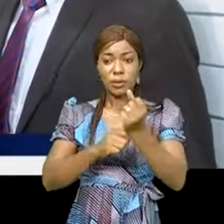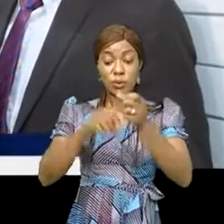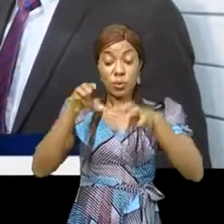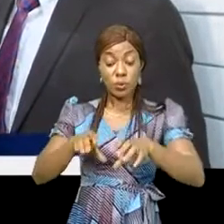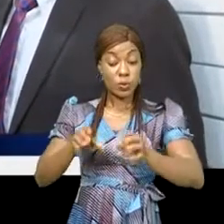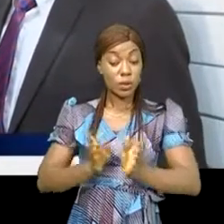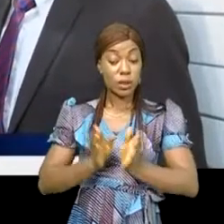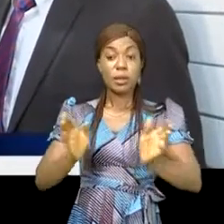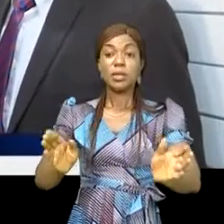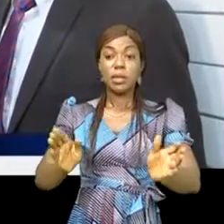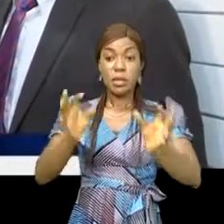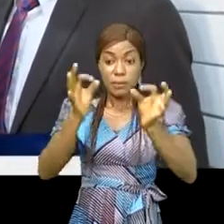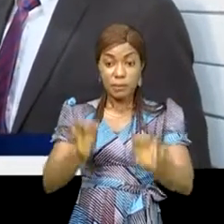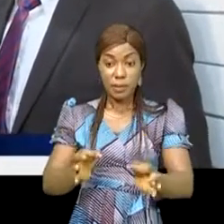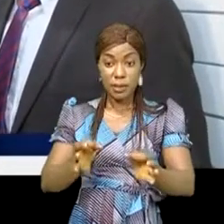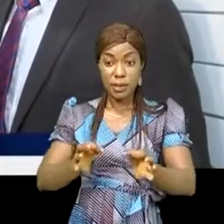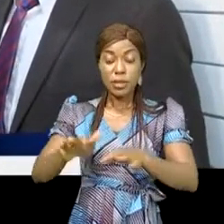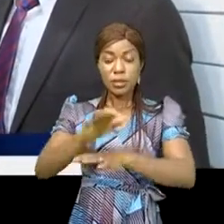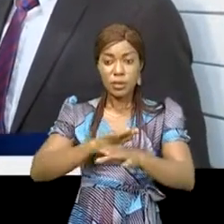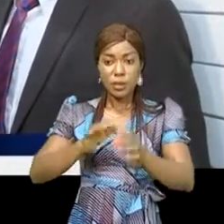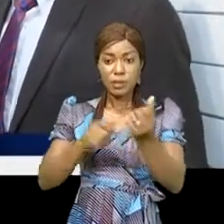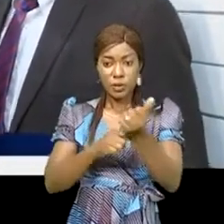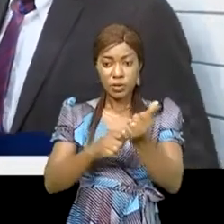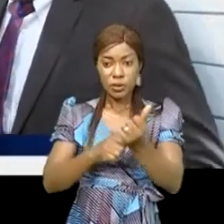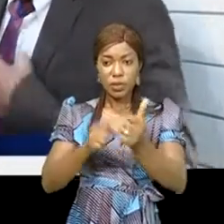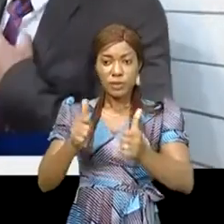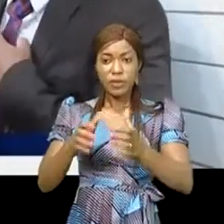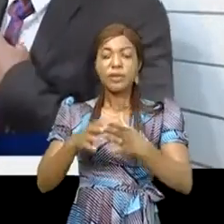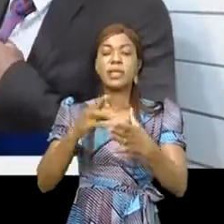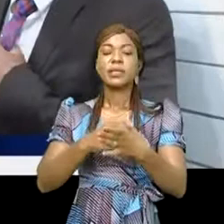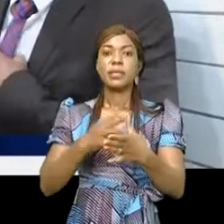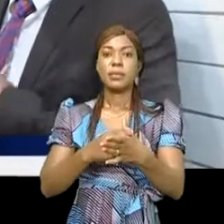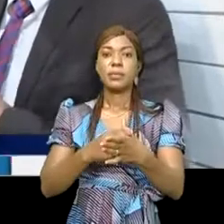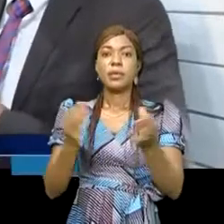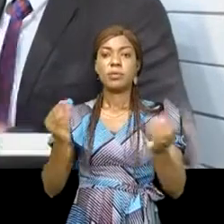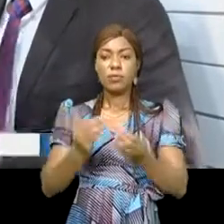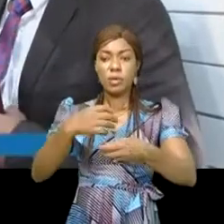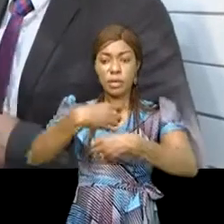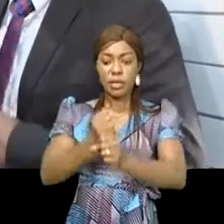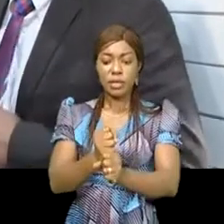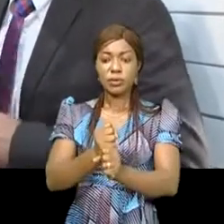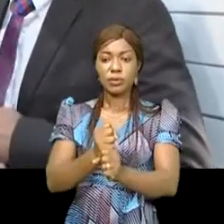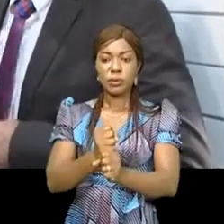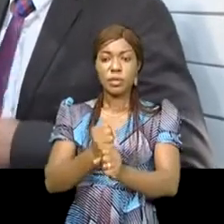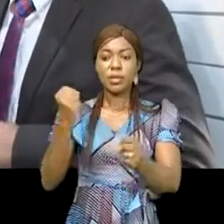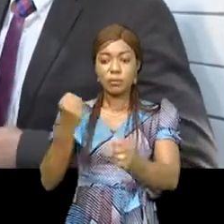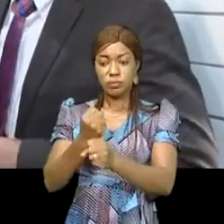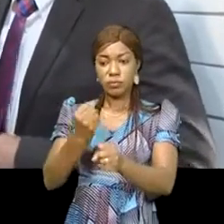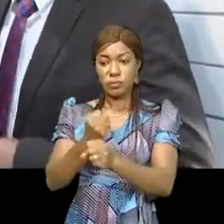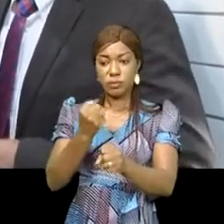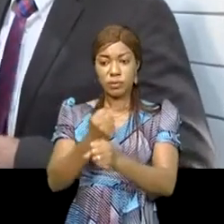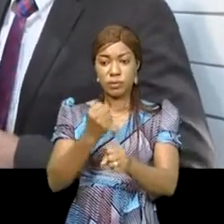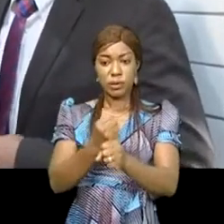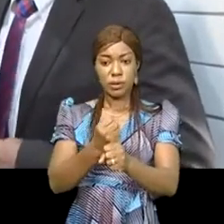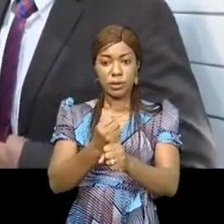aussi sur les gens qui vivent avec handicap qui ont trait à la création de l'emploi et